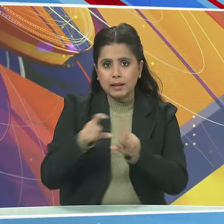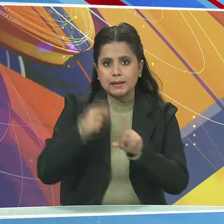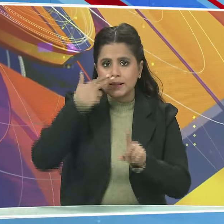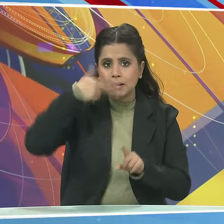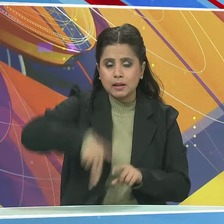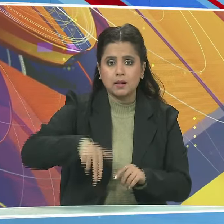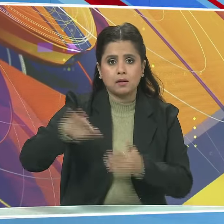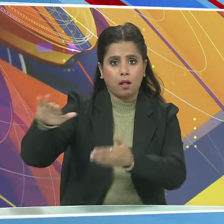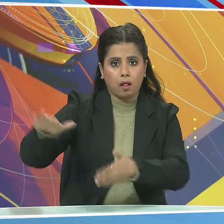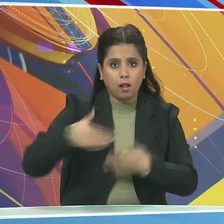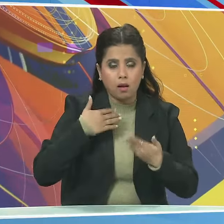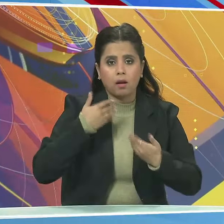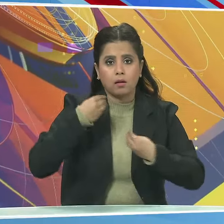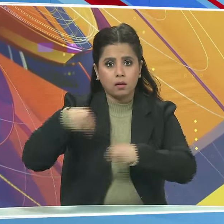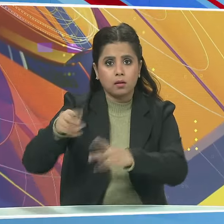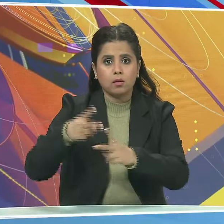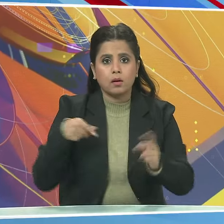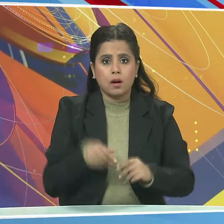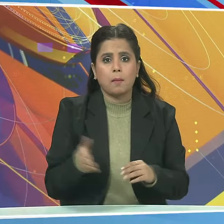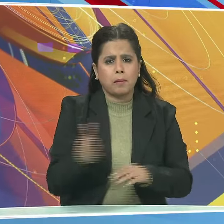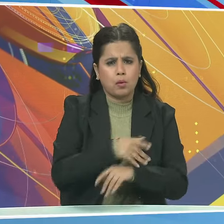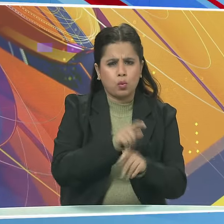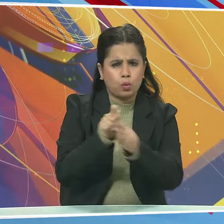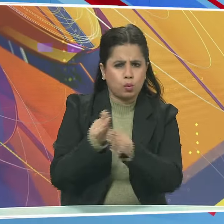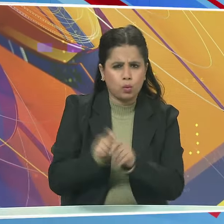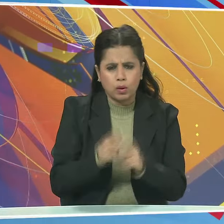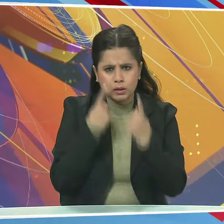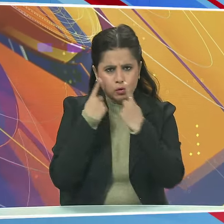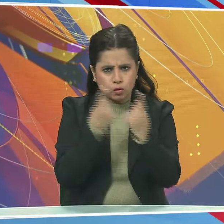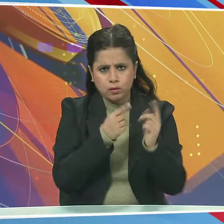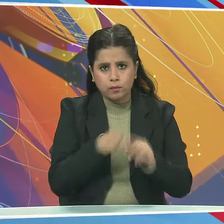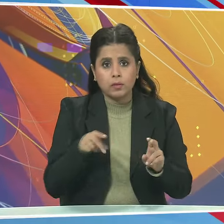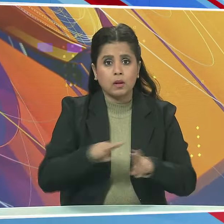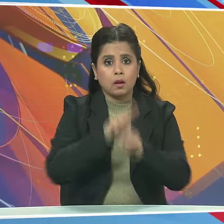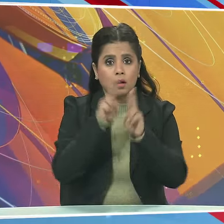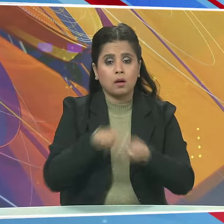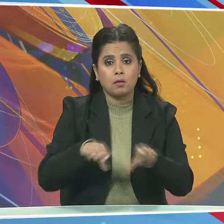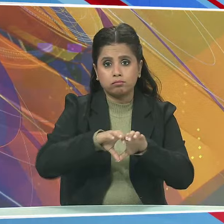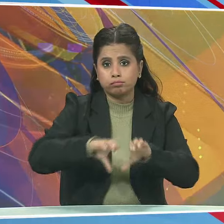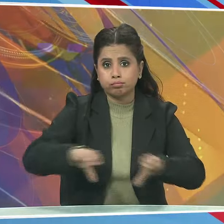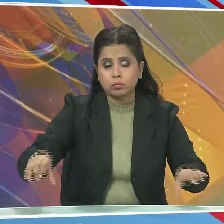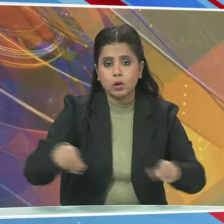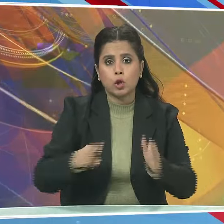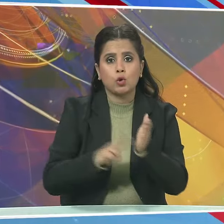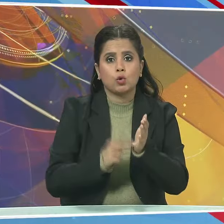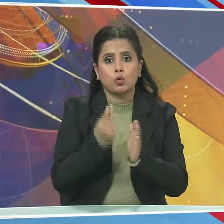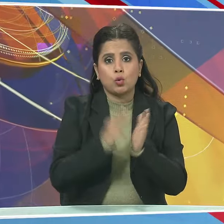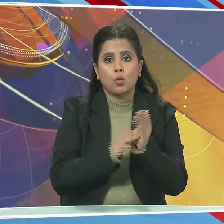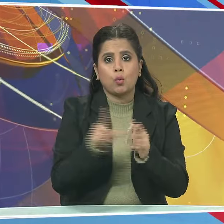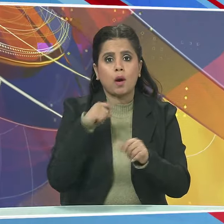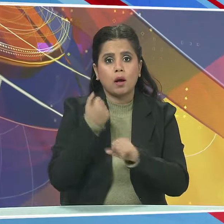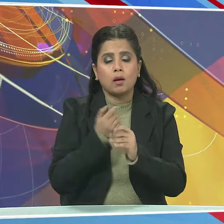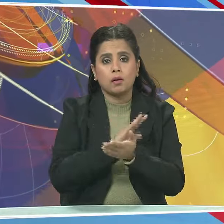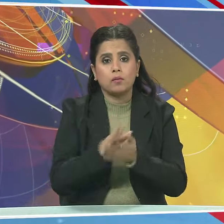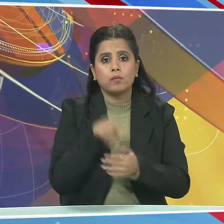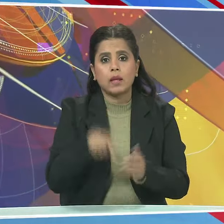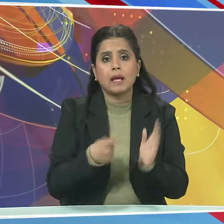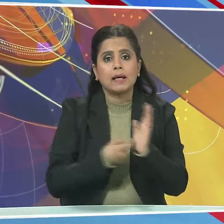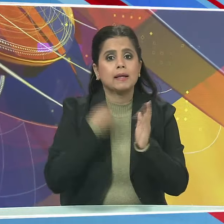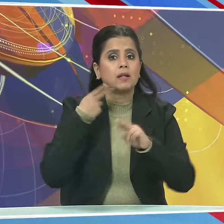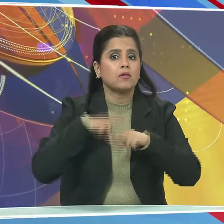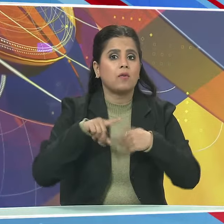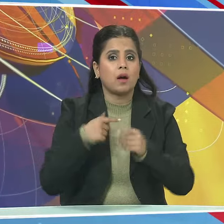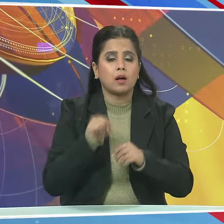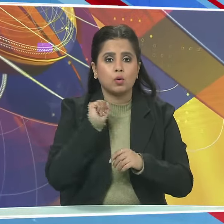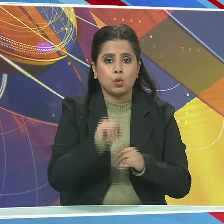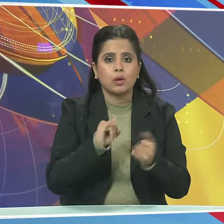आयात की प्री कमीशनिंग चल रही है ये अंतराश्रिय पाइपलाइन नुमालीगड रिफाइनवरी लिमिटेड के